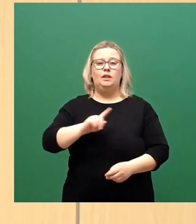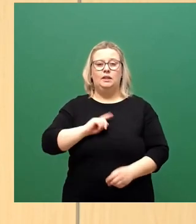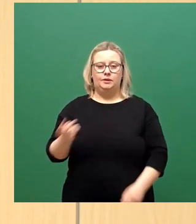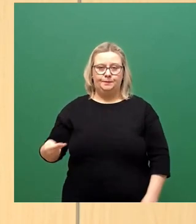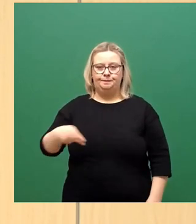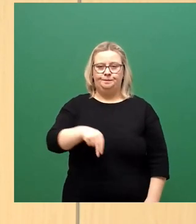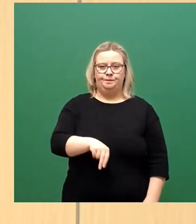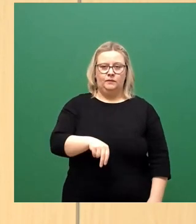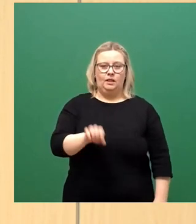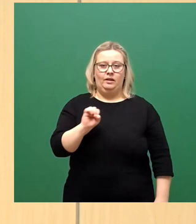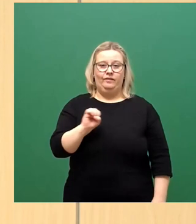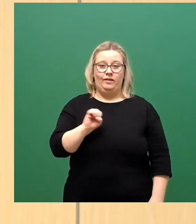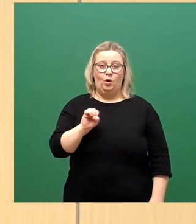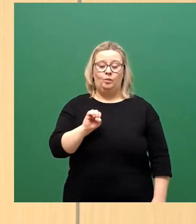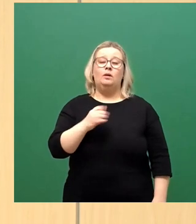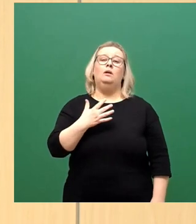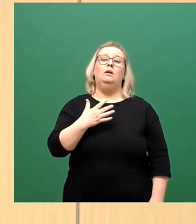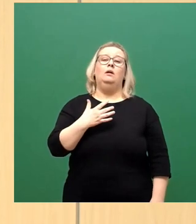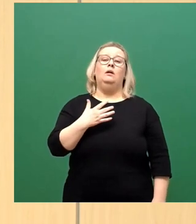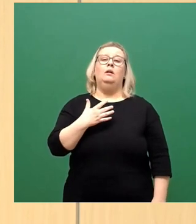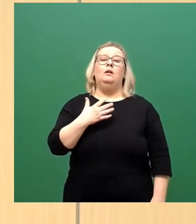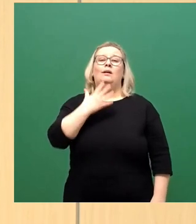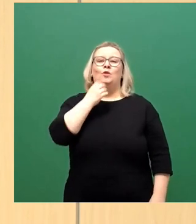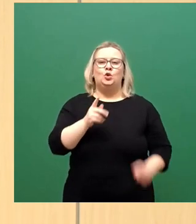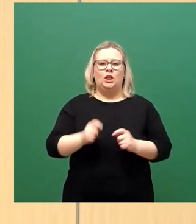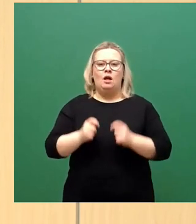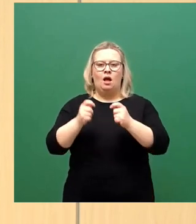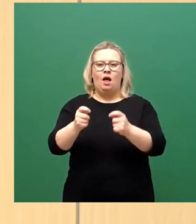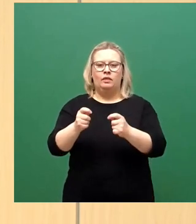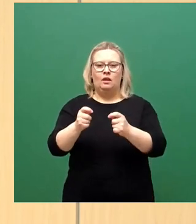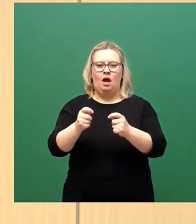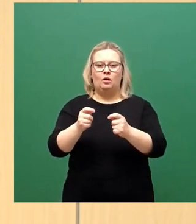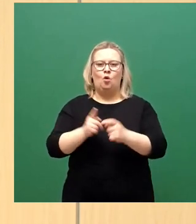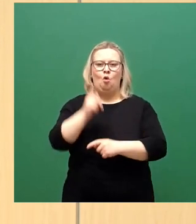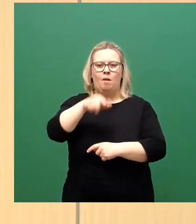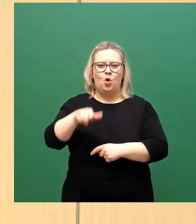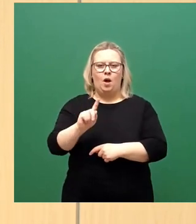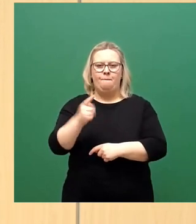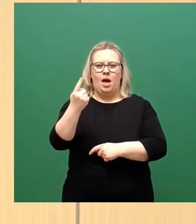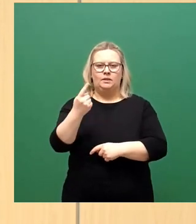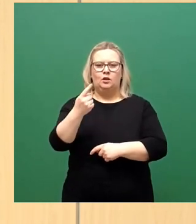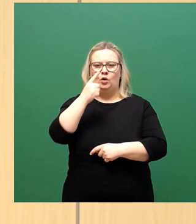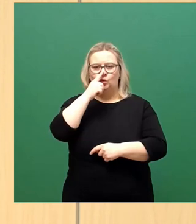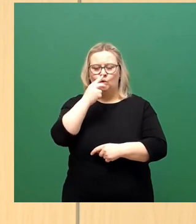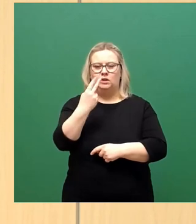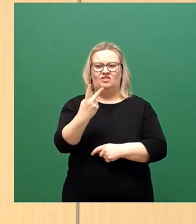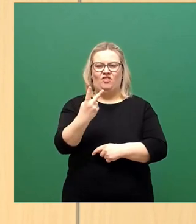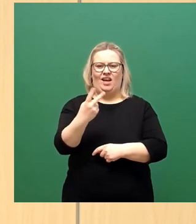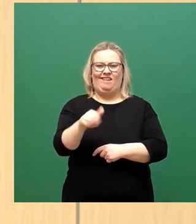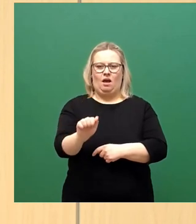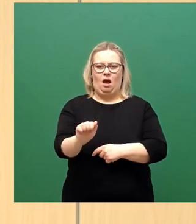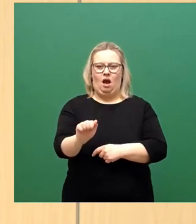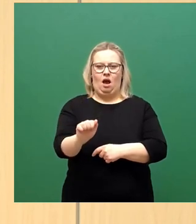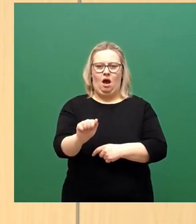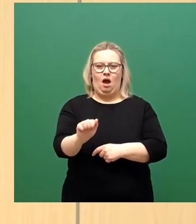möchte, dass wir den Antrag aus dem Antrag des Oberbürgermeisters Nummer 2a hier nochmal zum